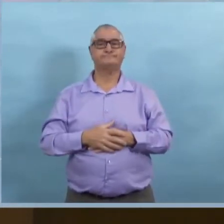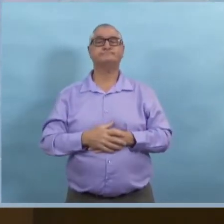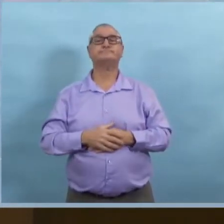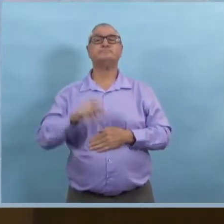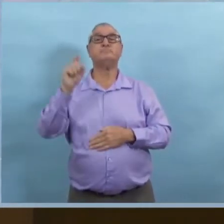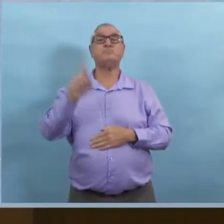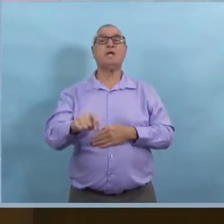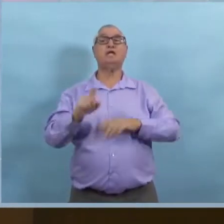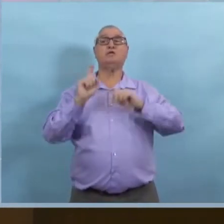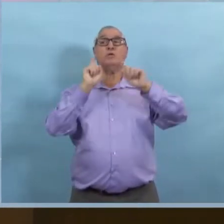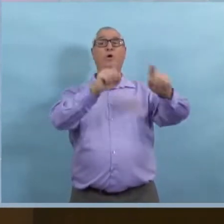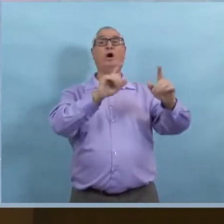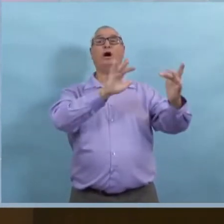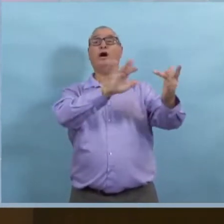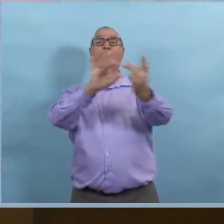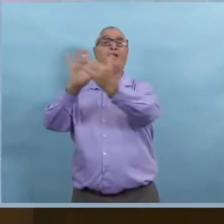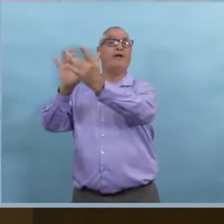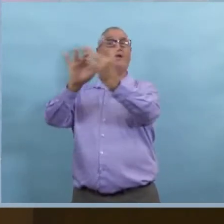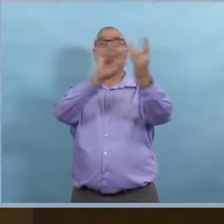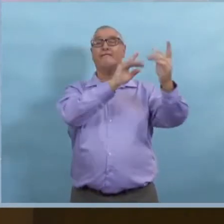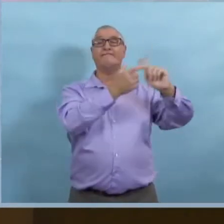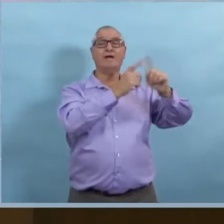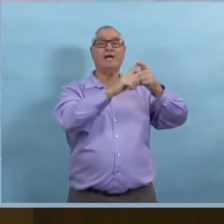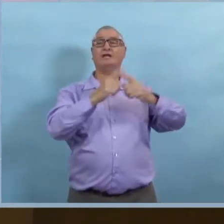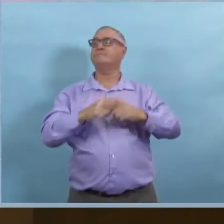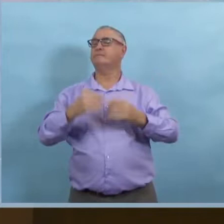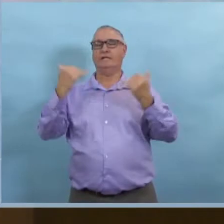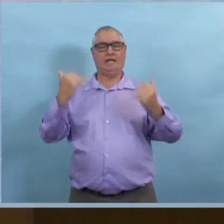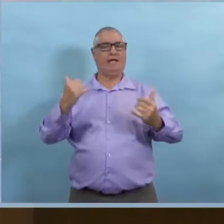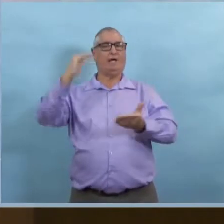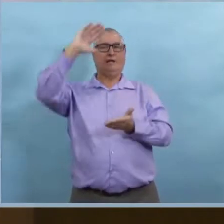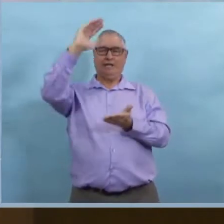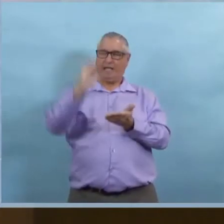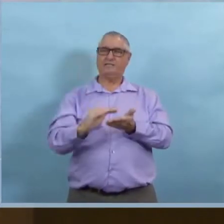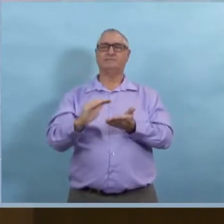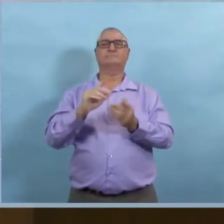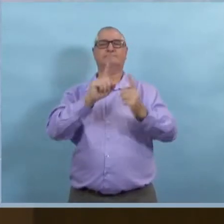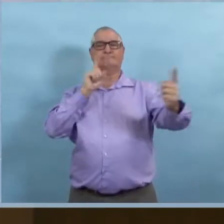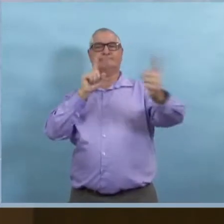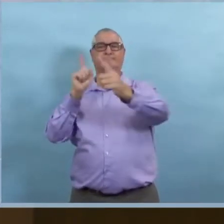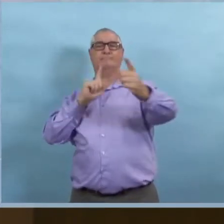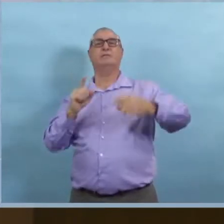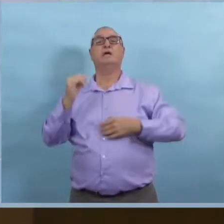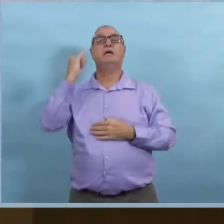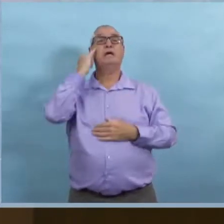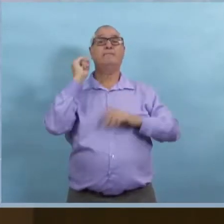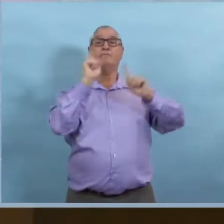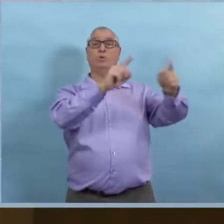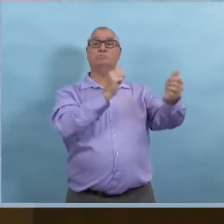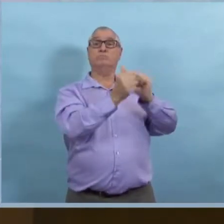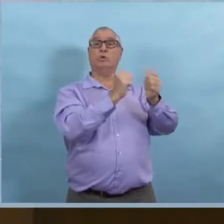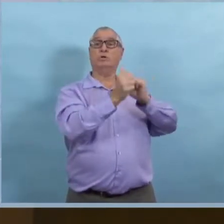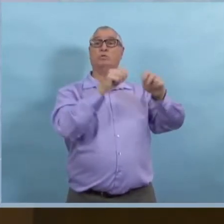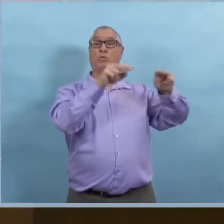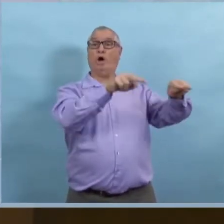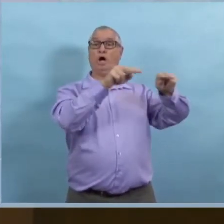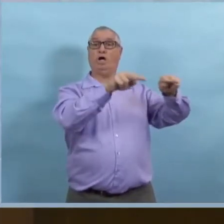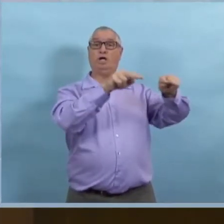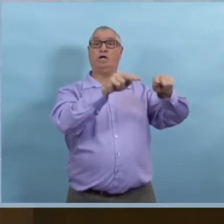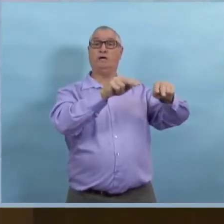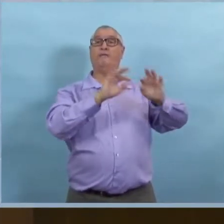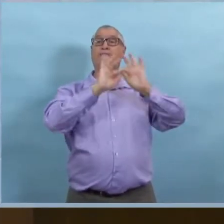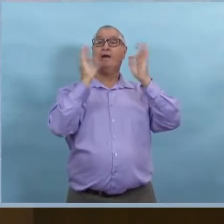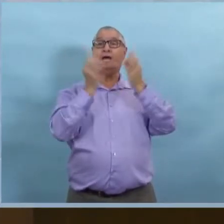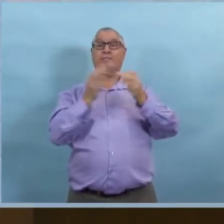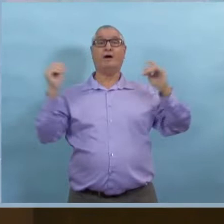Il faut limiter nos contacts. Alors par exemple, vous allez à un événement sportif, et bien seulement un des parents doit aller avec l'enfant si c'est